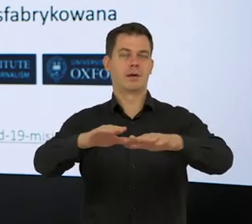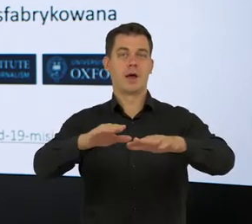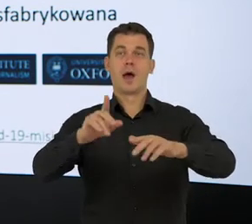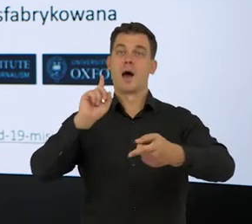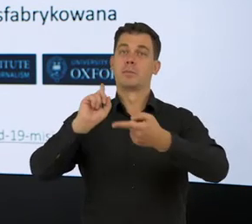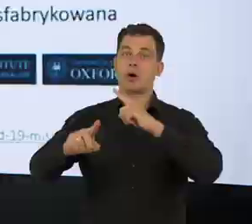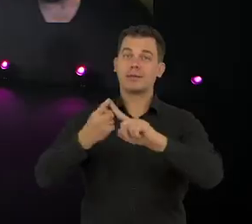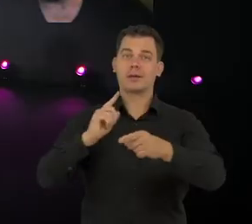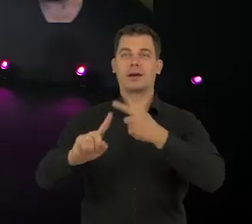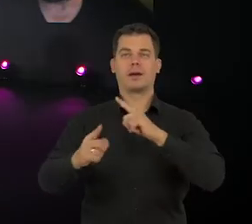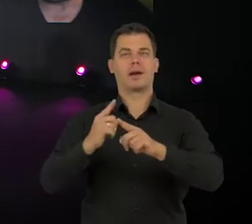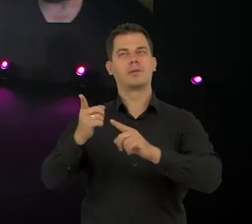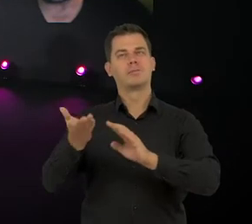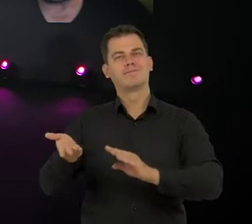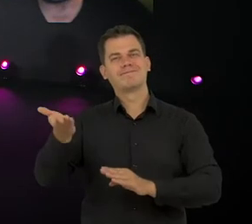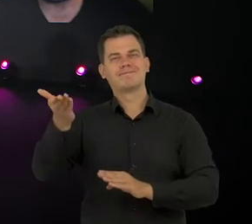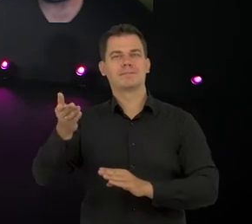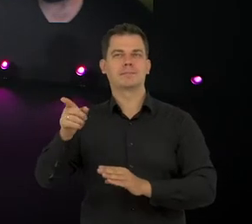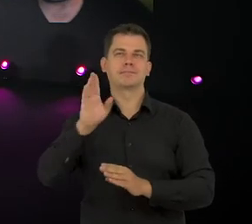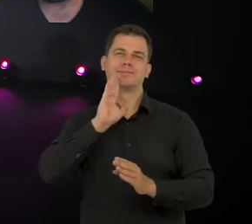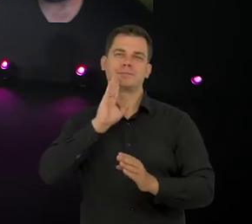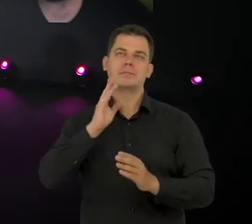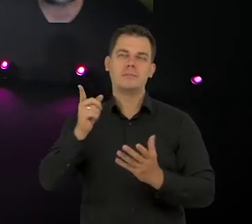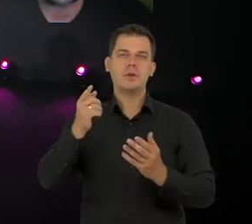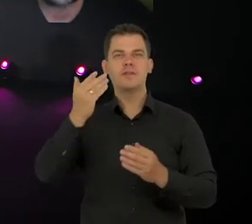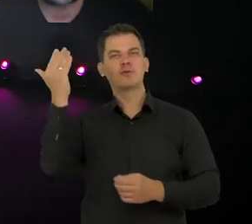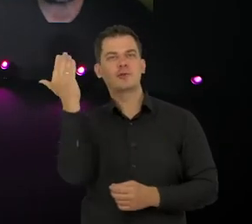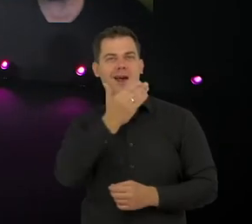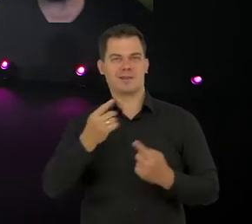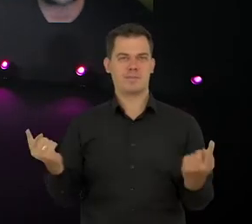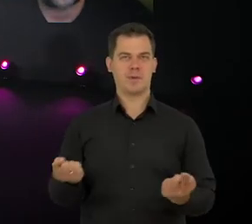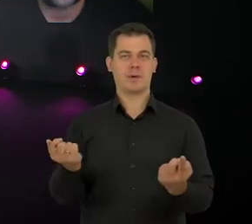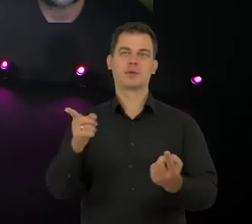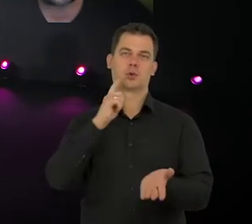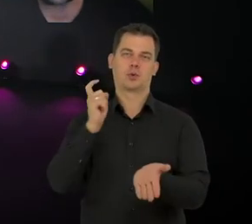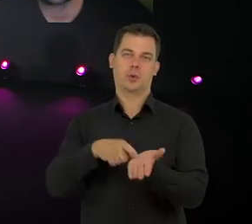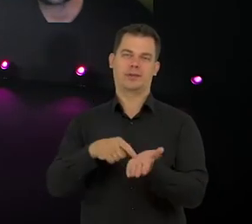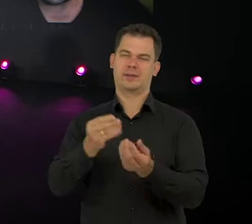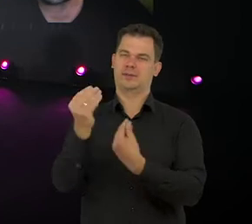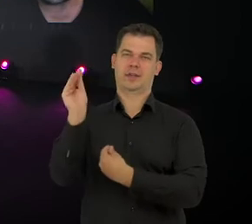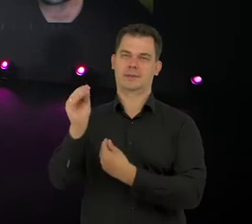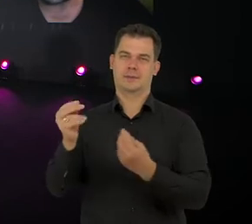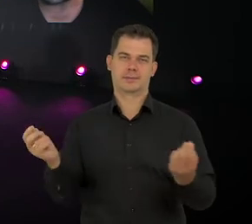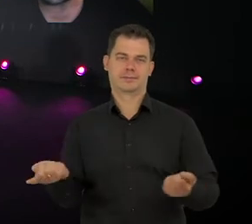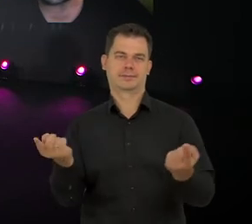chodzi o polityków i taki rodzaj czarnej propagandy, no to Twitter oczywiście tam